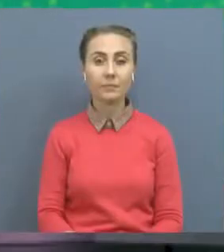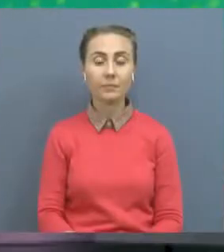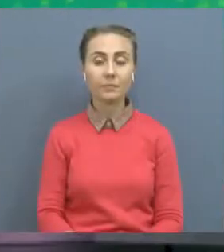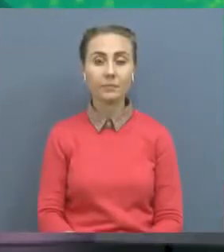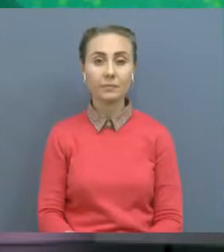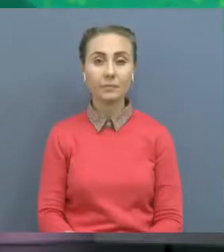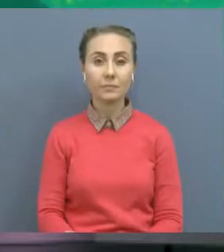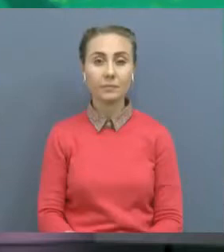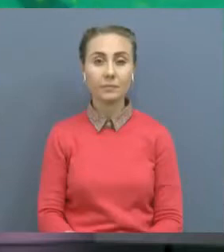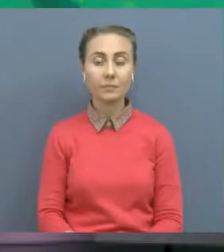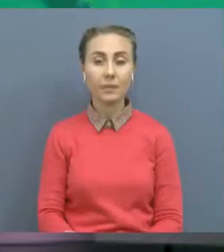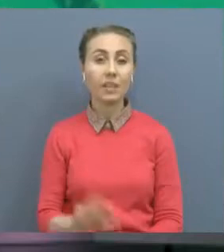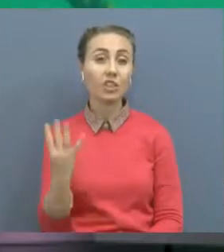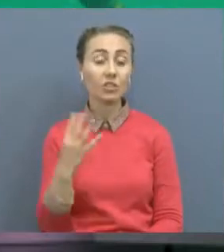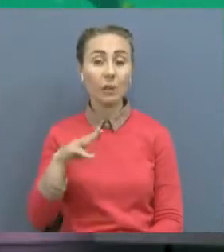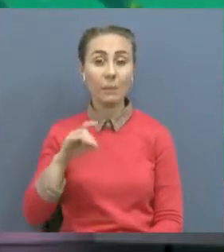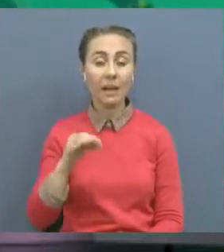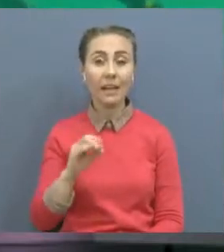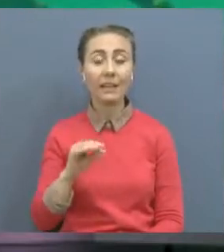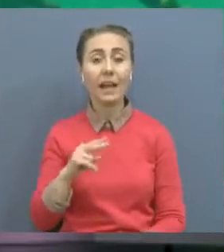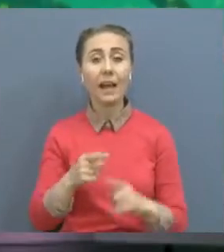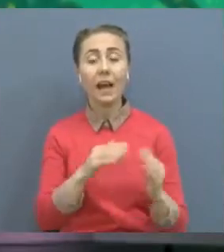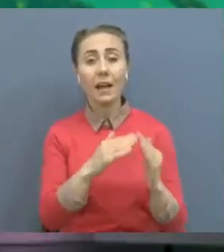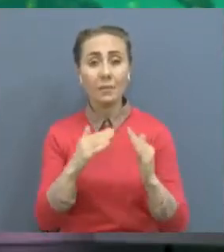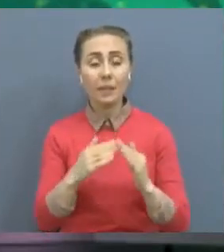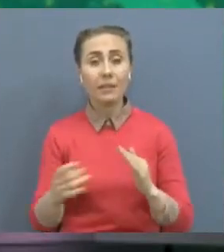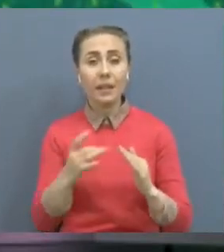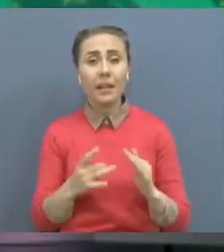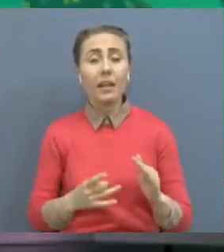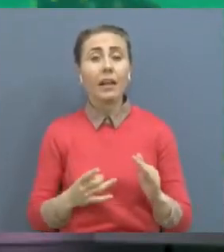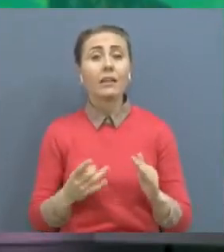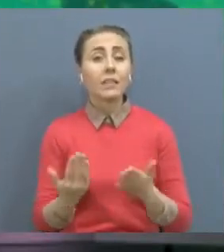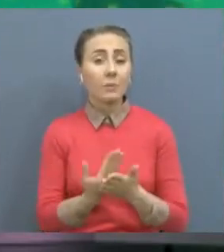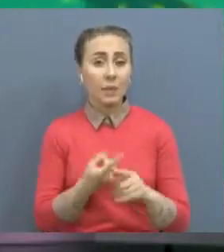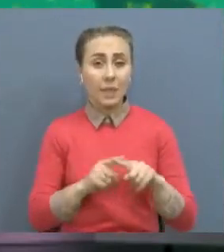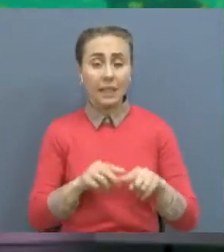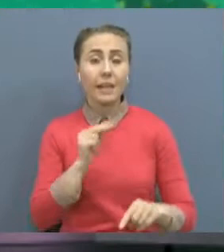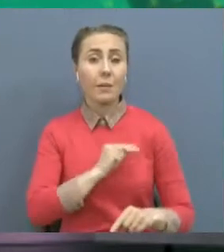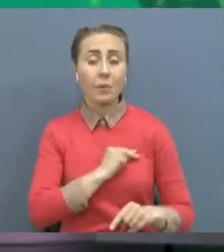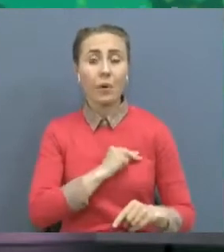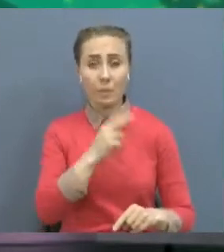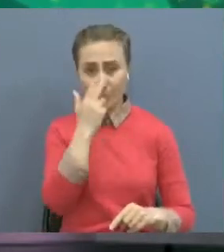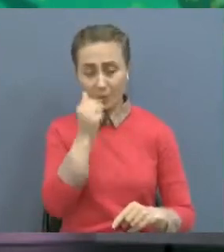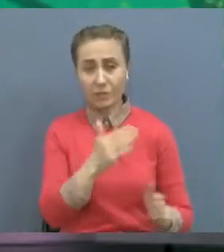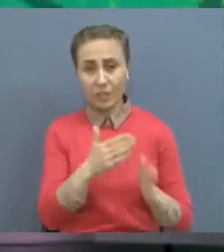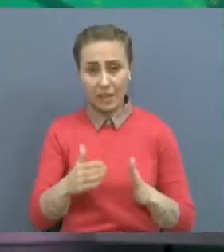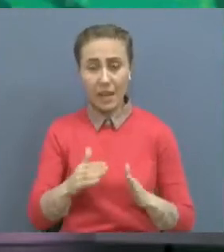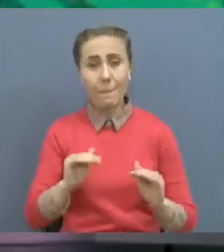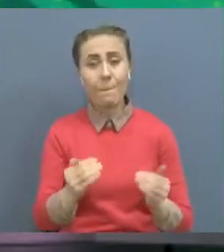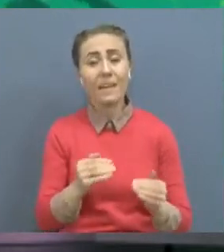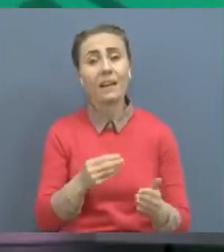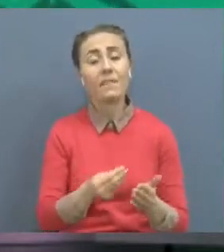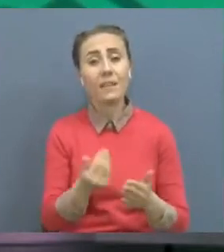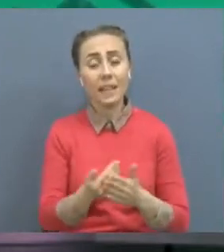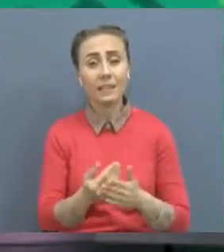4-ші мамырдан бастап, өңірдегі бір қатарыны сан өз жұмыстарын бастады. Қалқа қызмет көрсеті орталығы тек саңды тұлғалармен